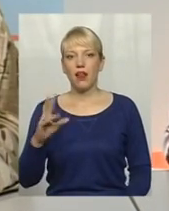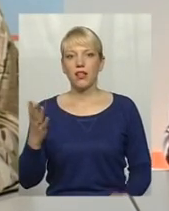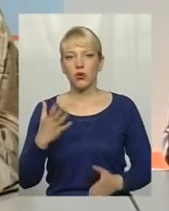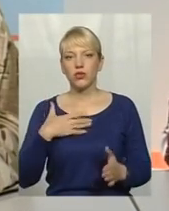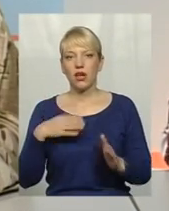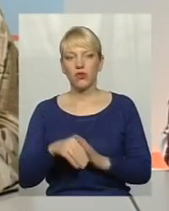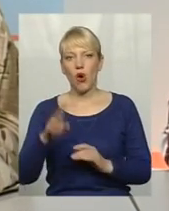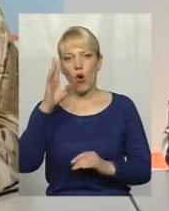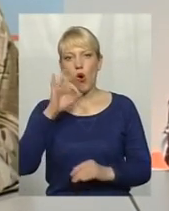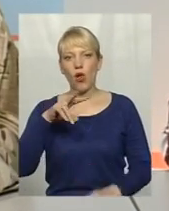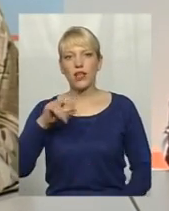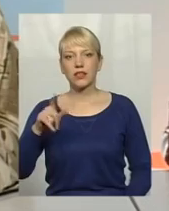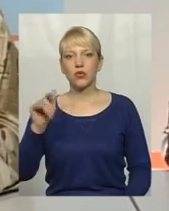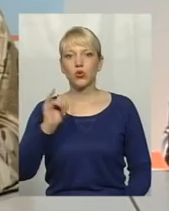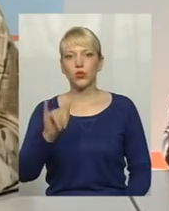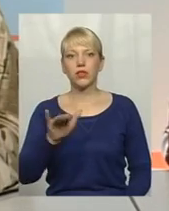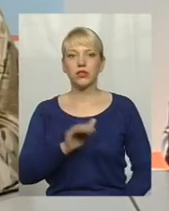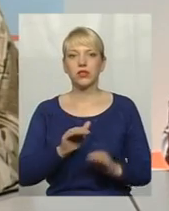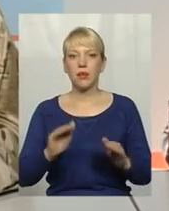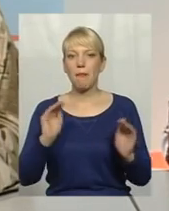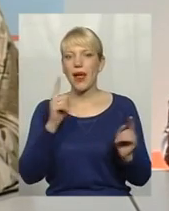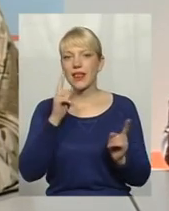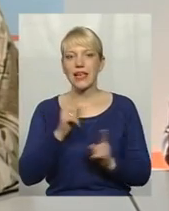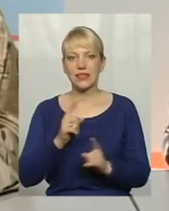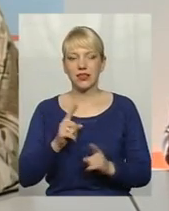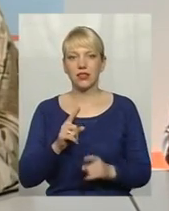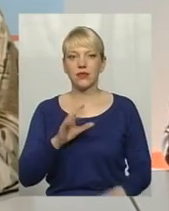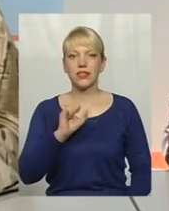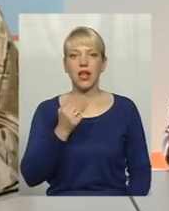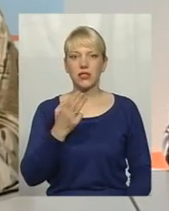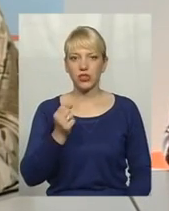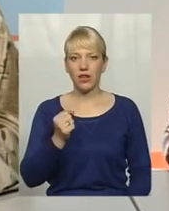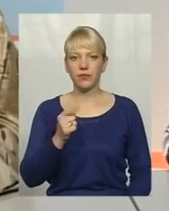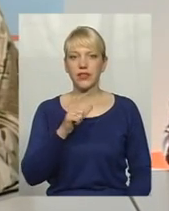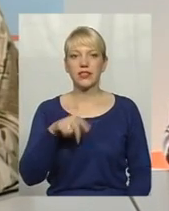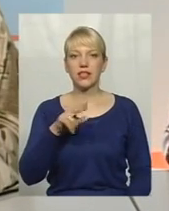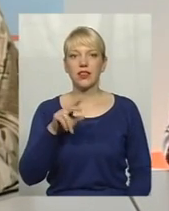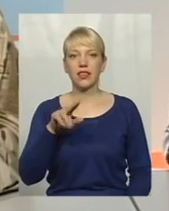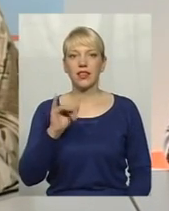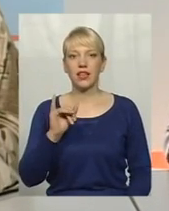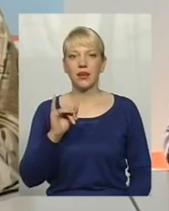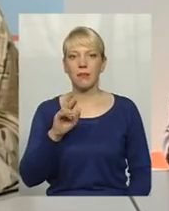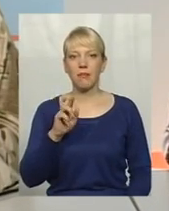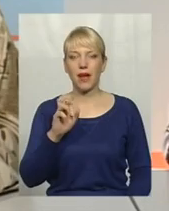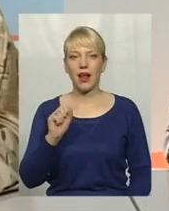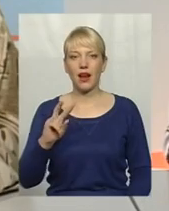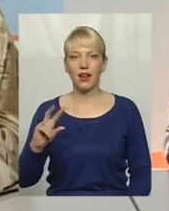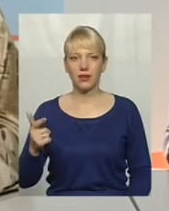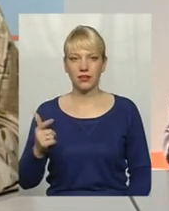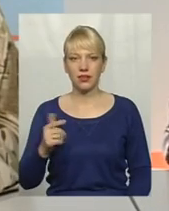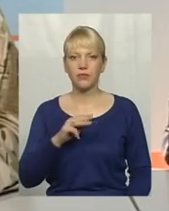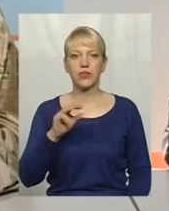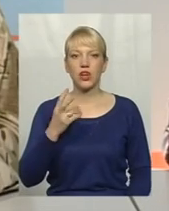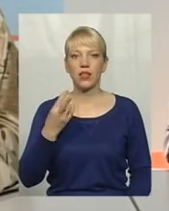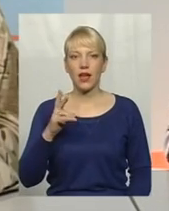Олександр. В них дітки, всього-навсього малесенькі. Ось Саші, Тані з Дибель, ой, не Саші, а Жені,